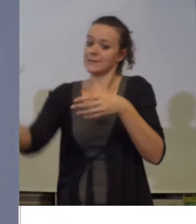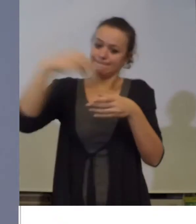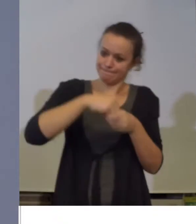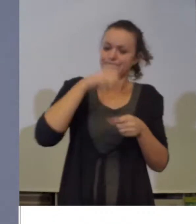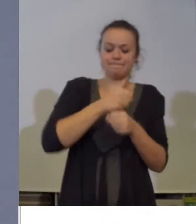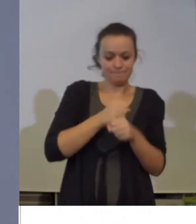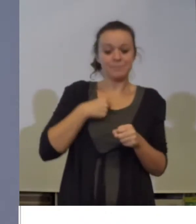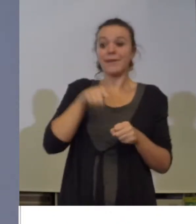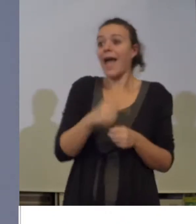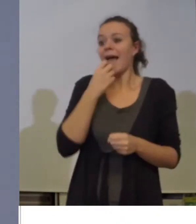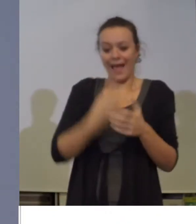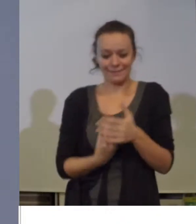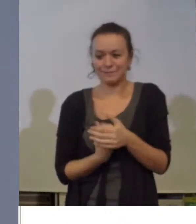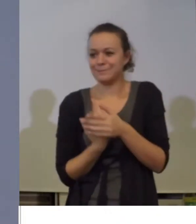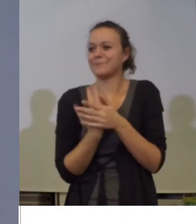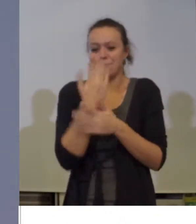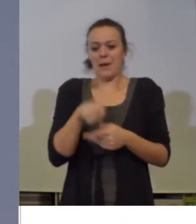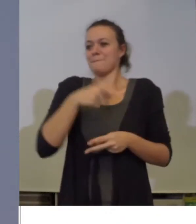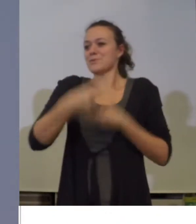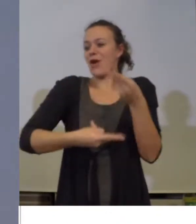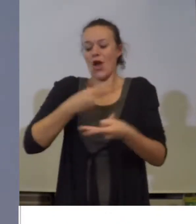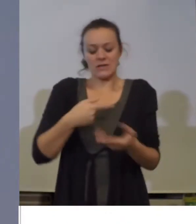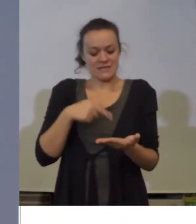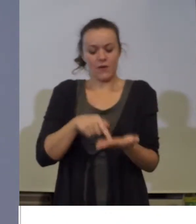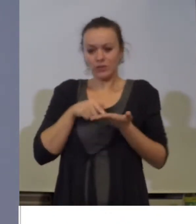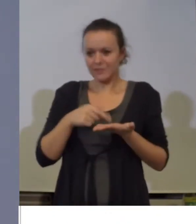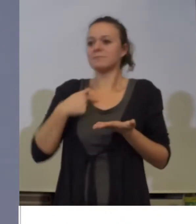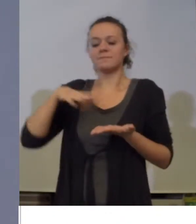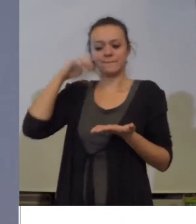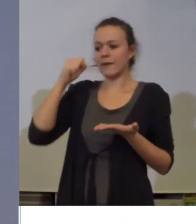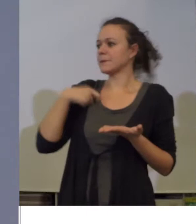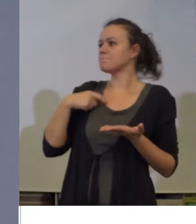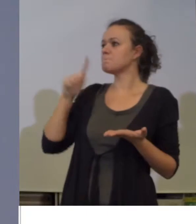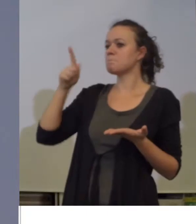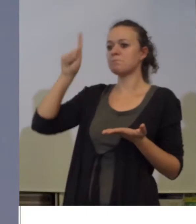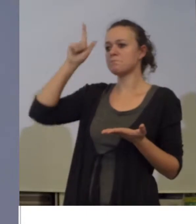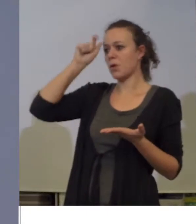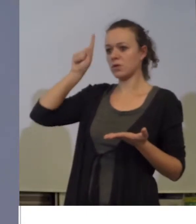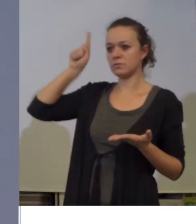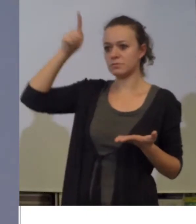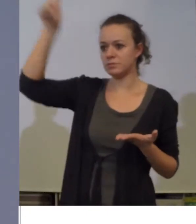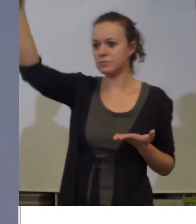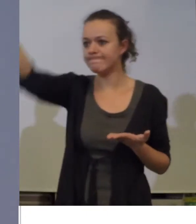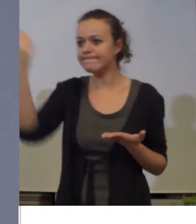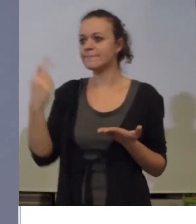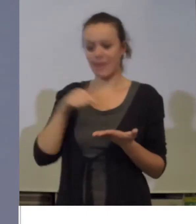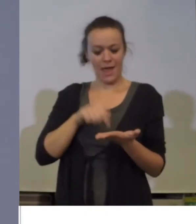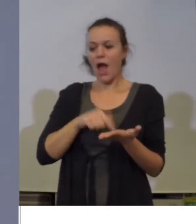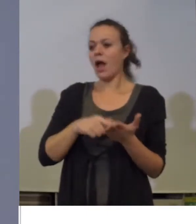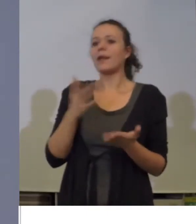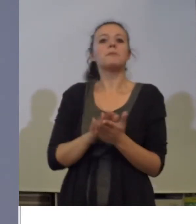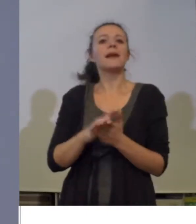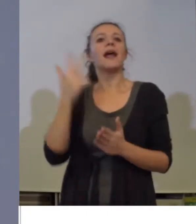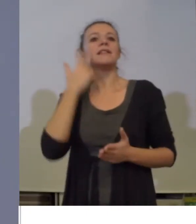Kada smo dobili prve proizvode, videli smo da naši organski proizvodi ne mogu da dođu do Beograda, ne